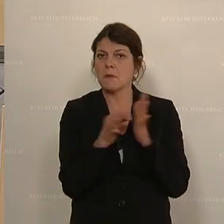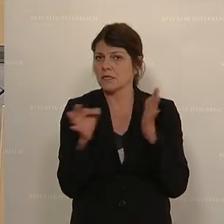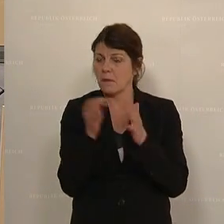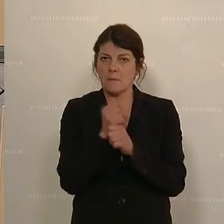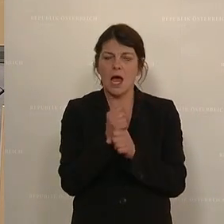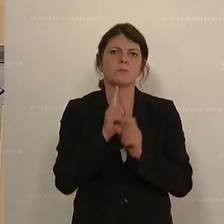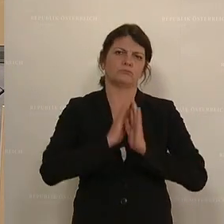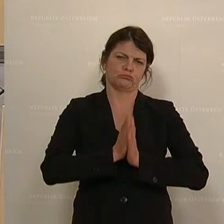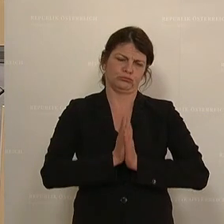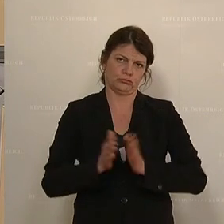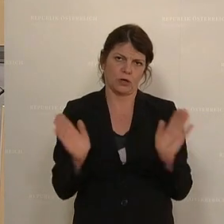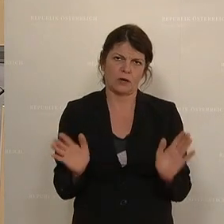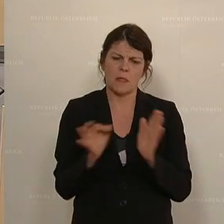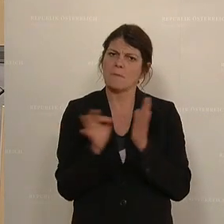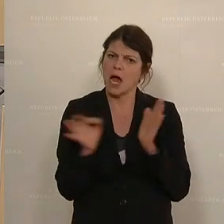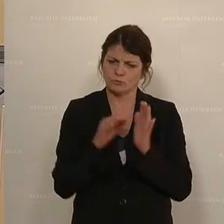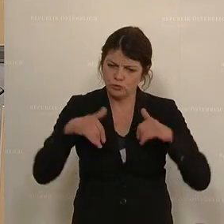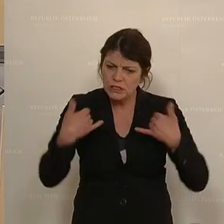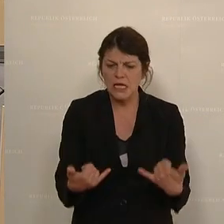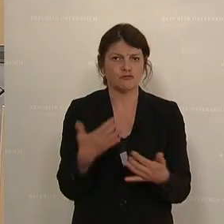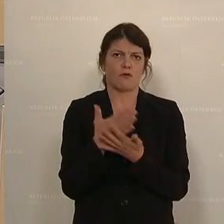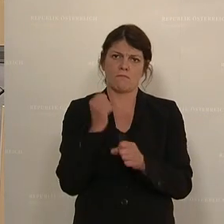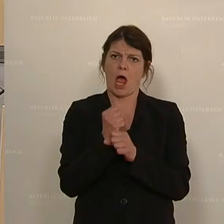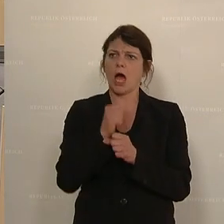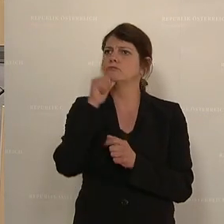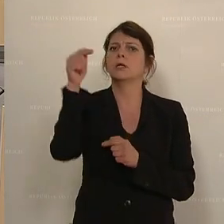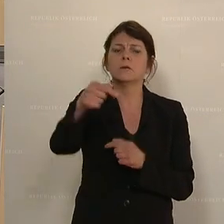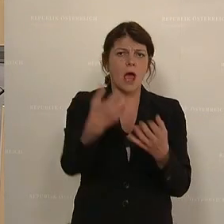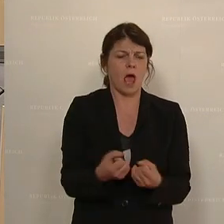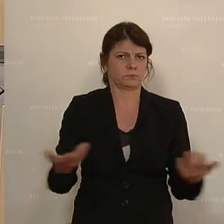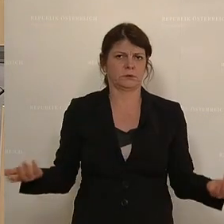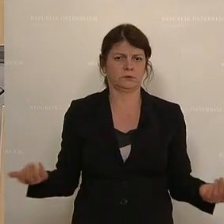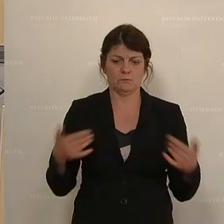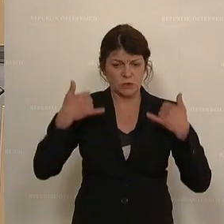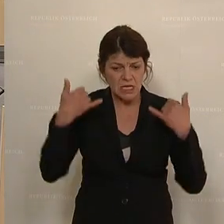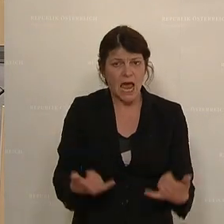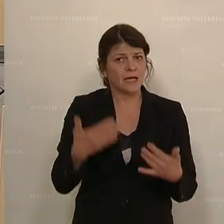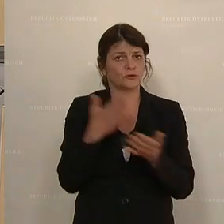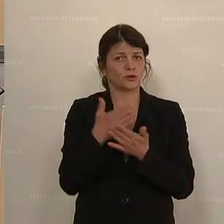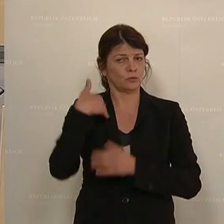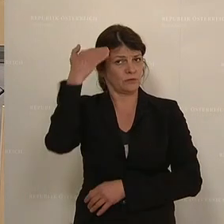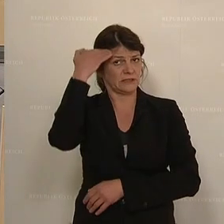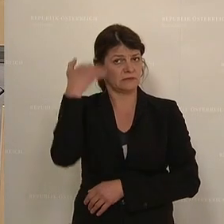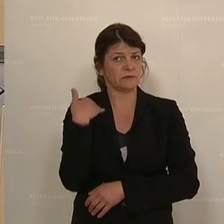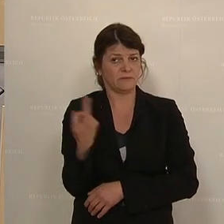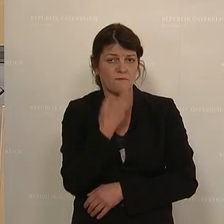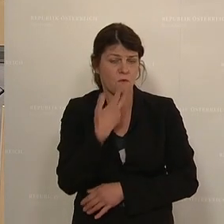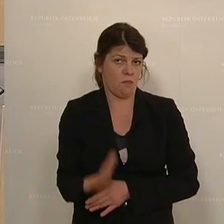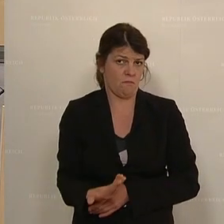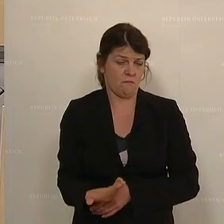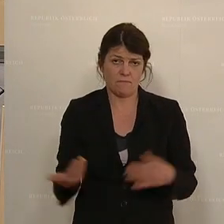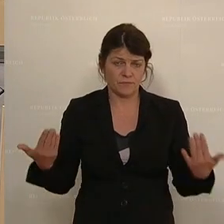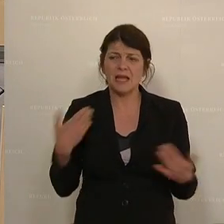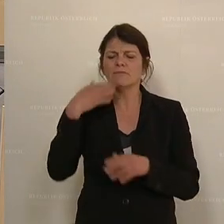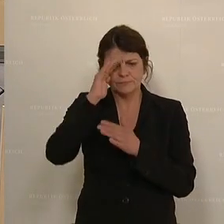Nur bitte, die Maßnahmen müssen jetzt getroffen werden und nicht erst im Herbst. müssen jetzt wissen, was wir wollen. Und ich glaube